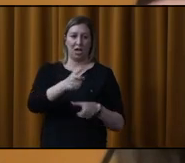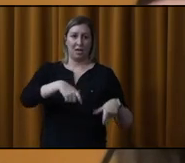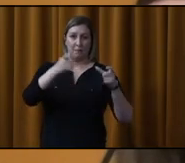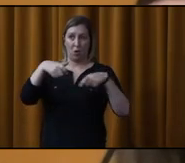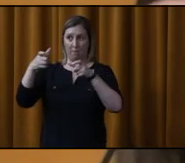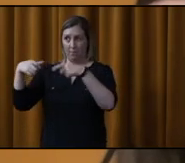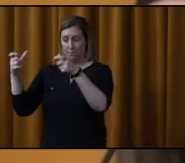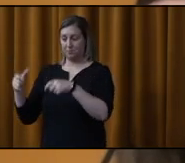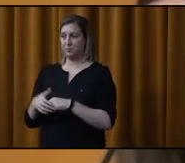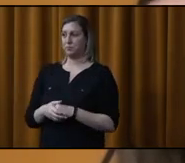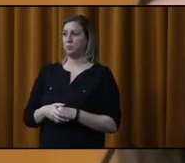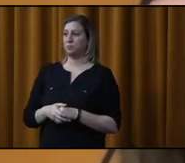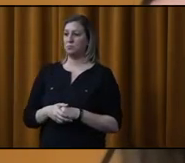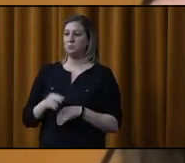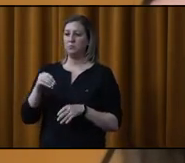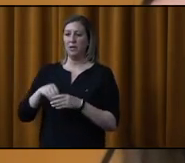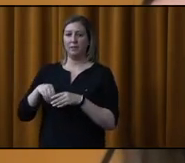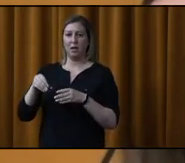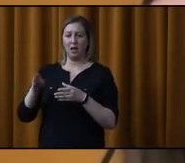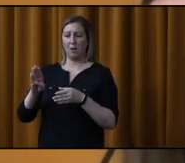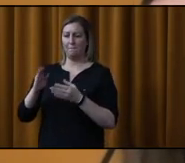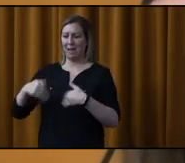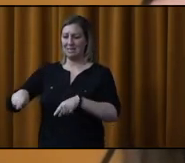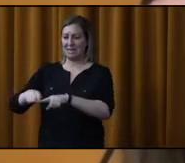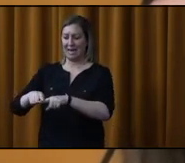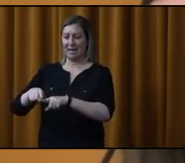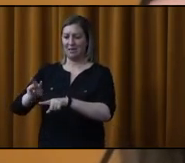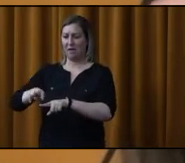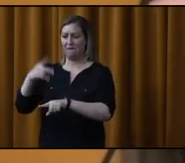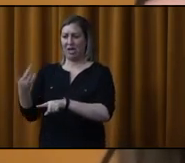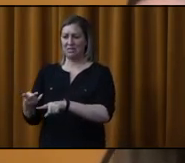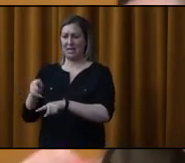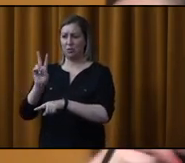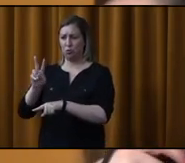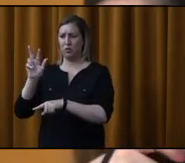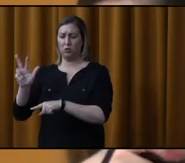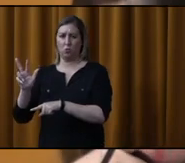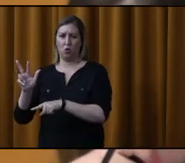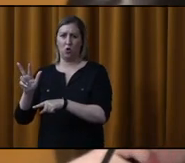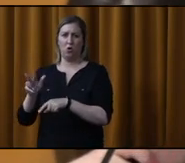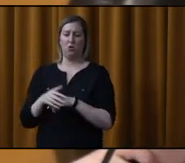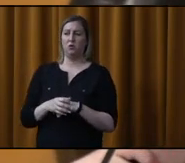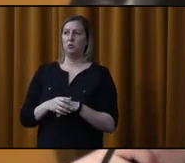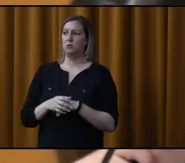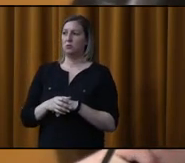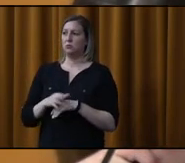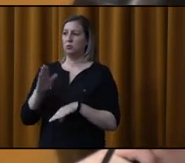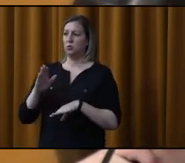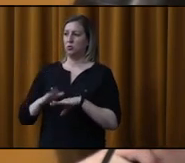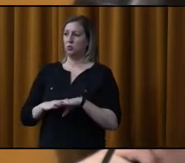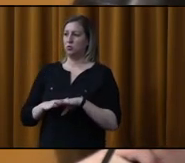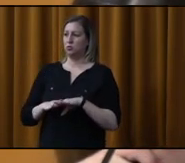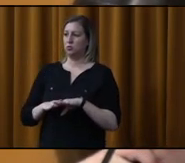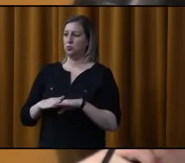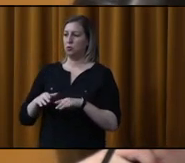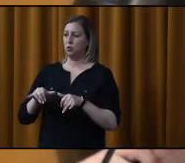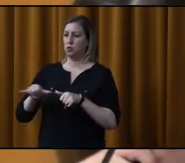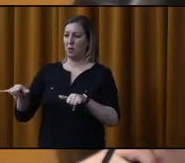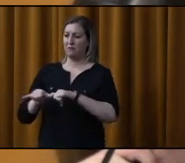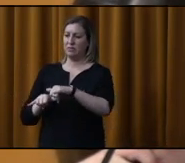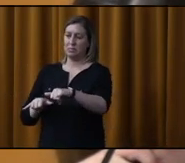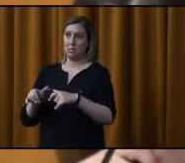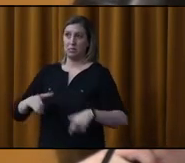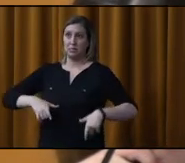imposables dans le bassin versant des branches 2 et 3 du cours d'eau de la cabane ronde sur la base de la superficie des dix